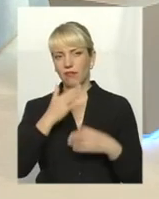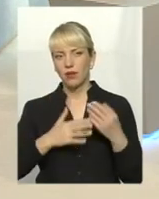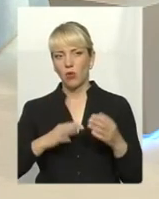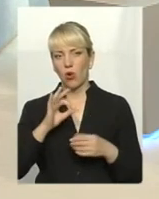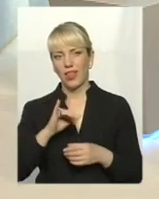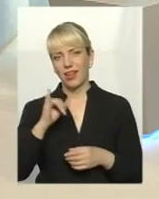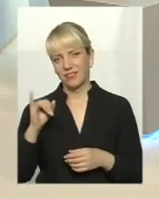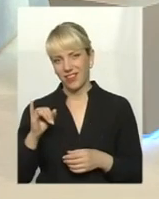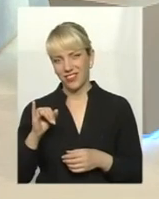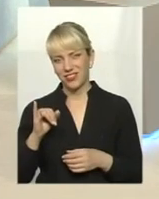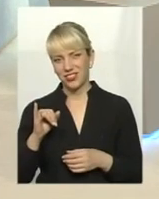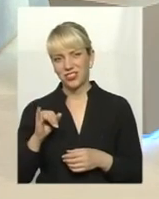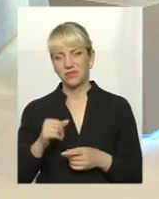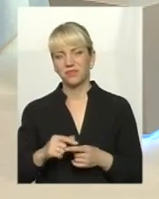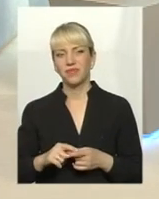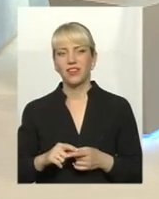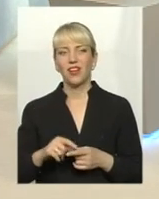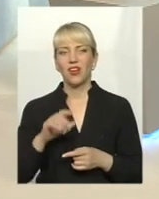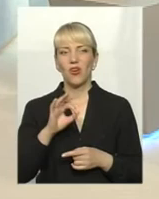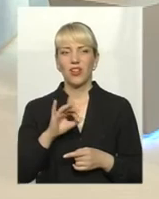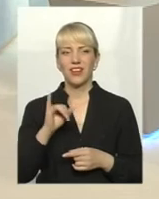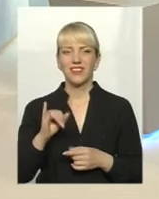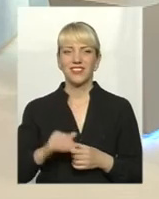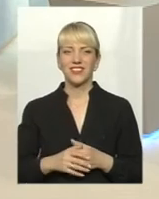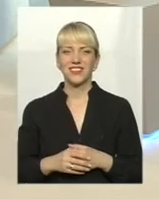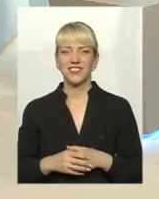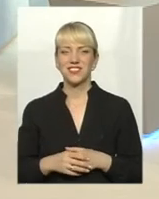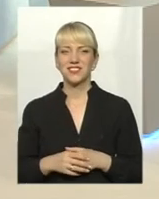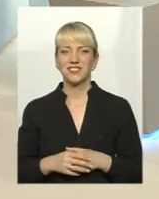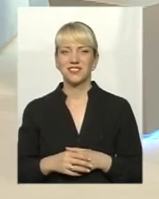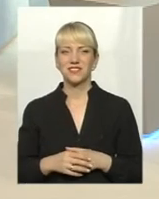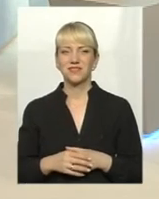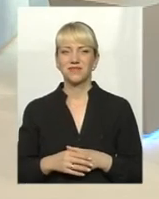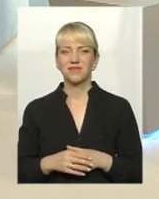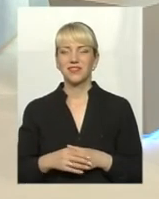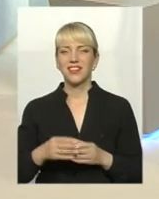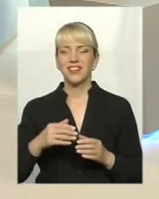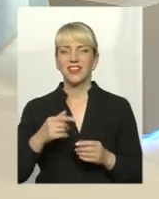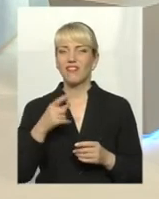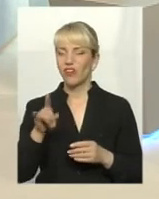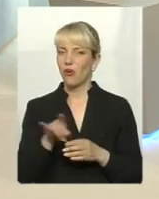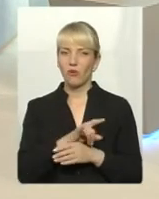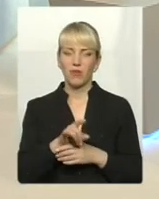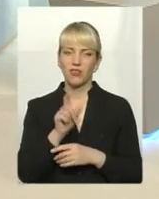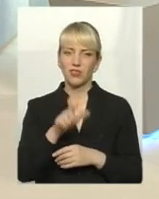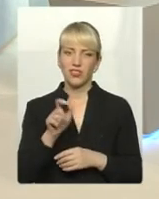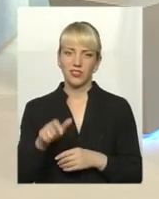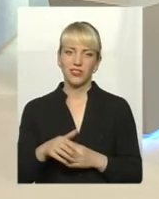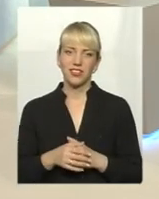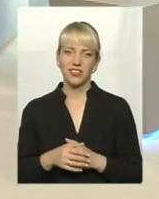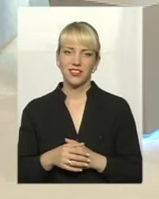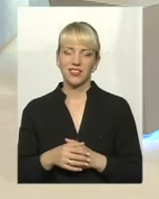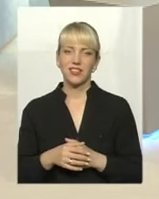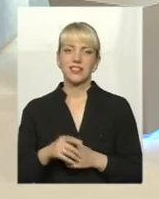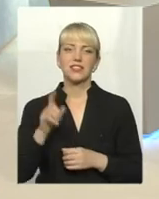Олег Іванович, мене ще до нього замерзне. Я перепрошую, ну у вас є мій телефон, ну давайте після ефіру поспілкуюся. людей. Значить,